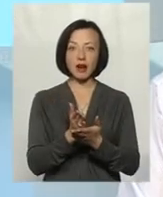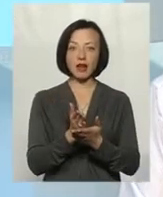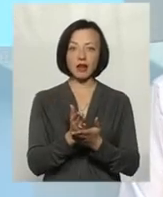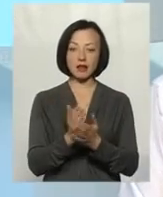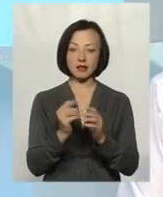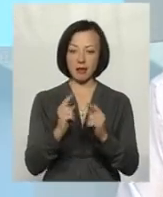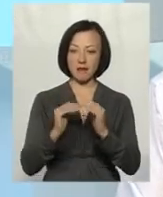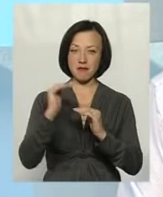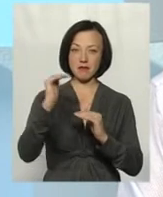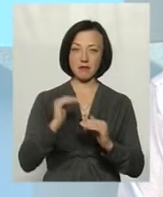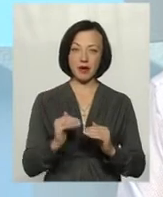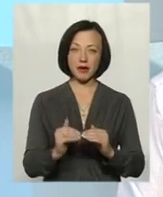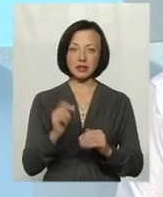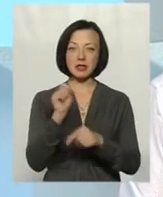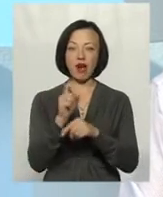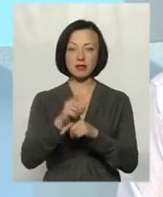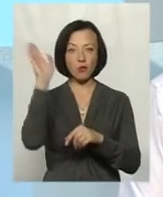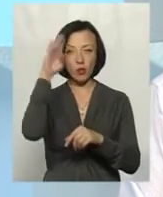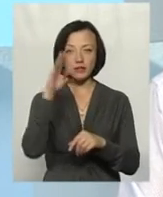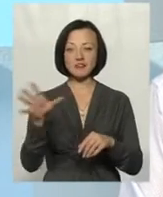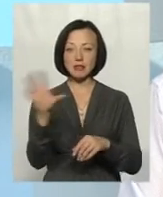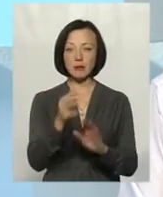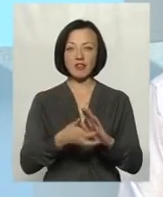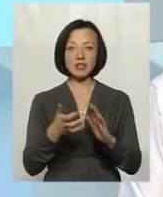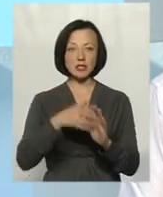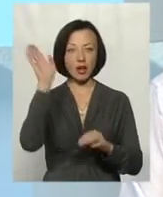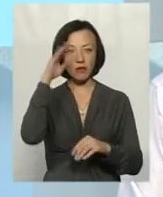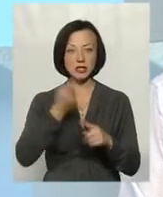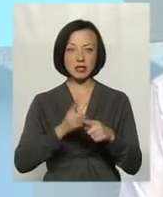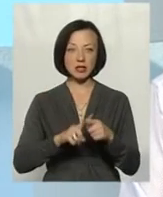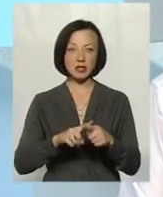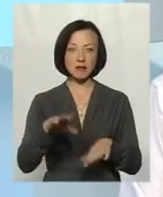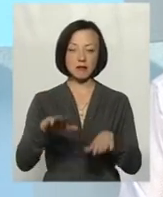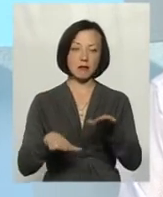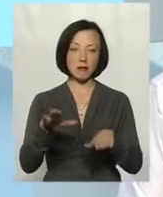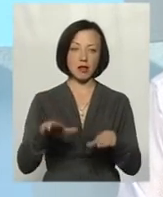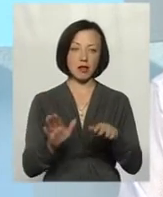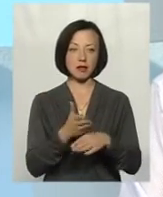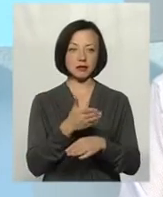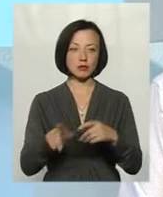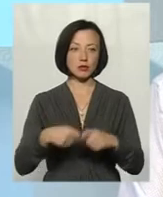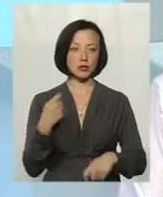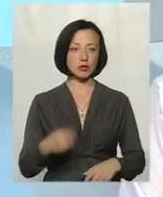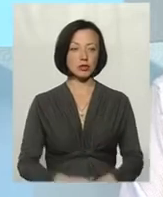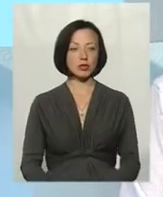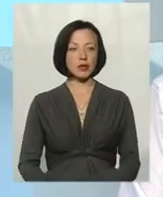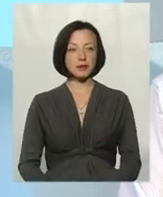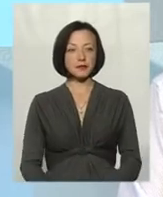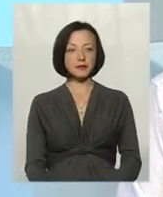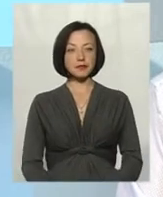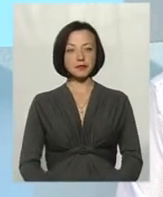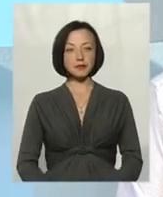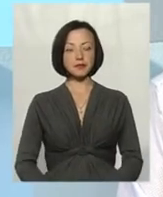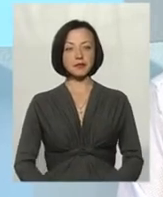і от така постійно ситуація, якраз що у всім не вистачає води, і отакий баланс хиткий. Я хотів би додати,